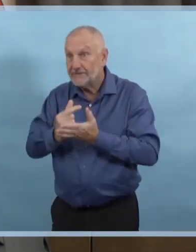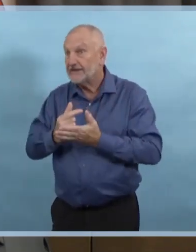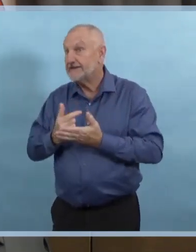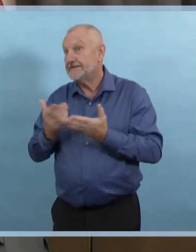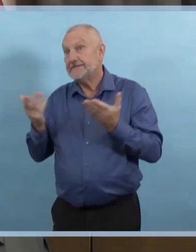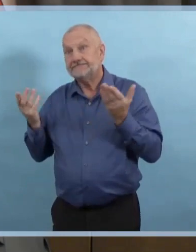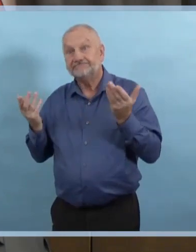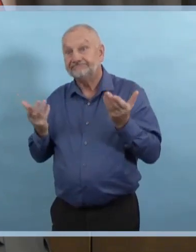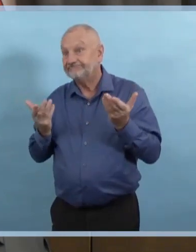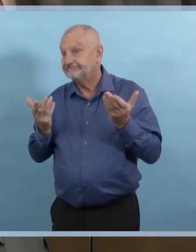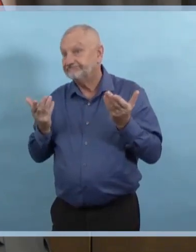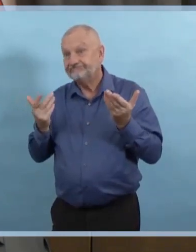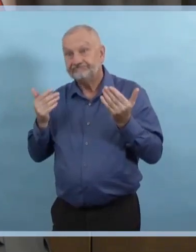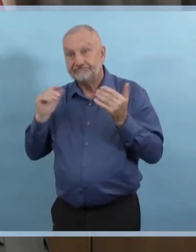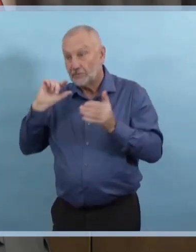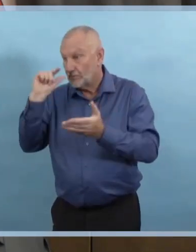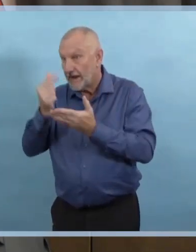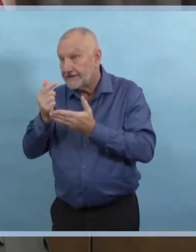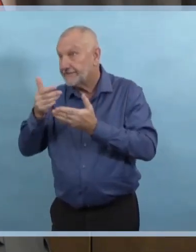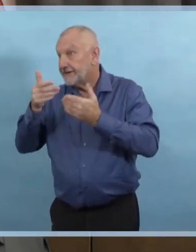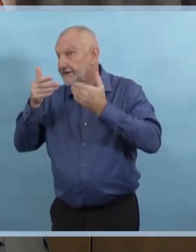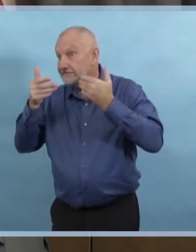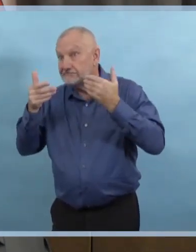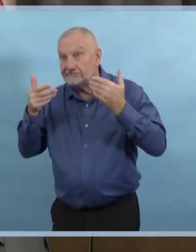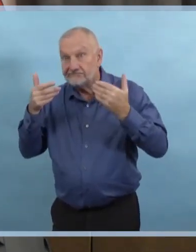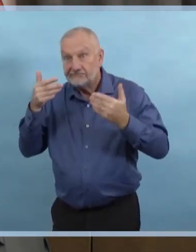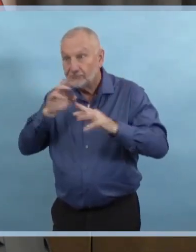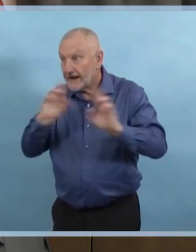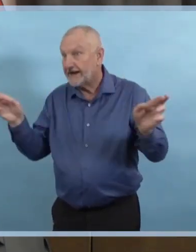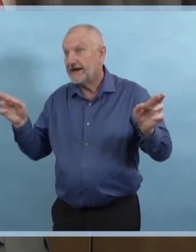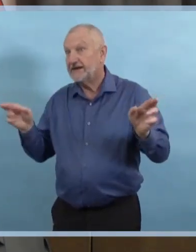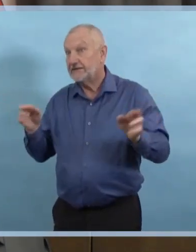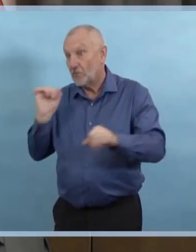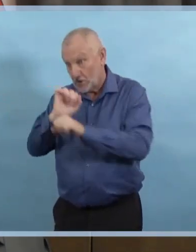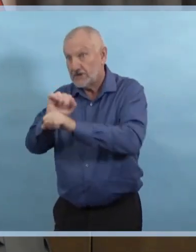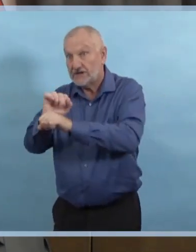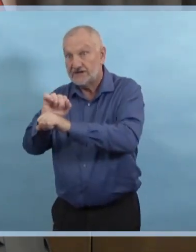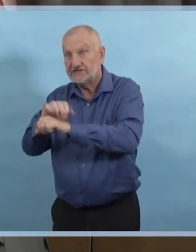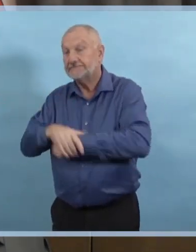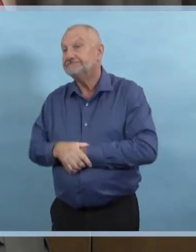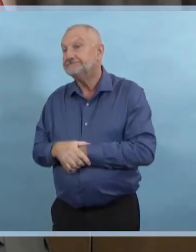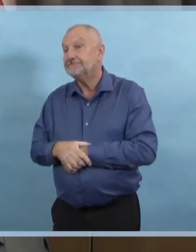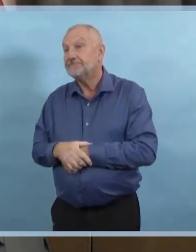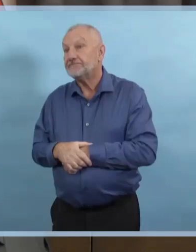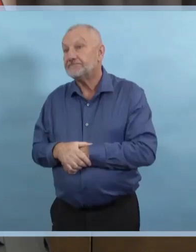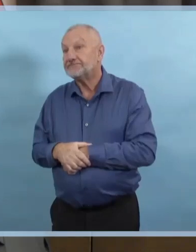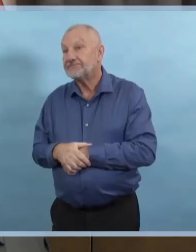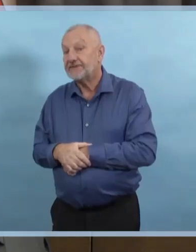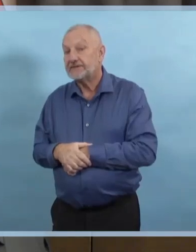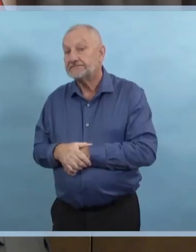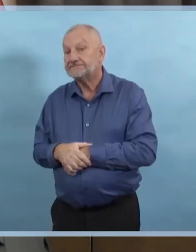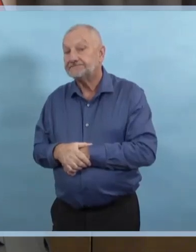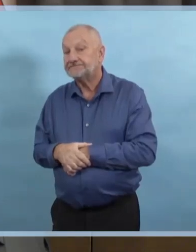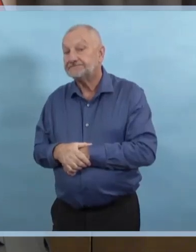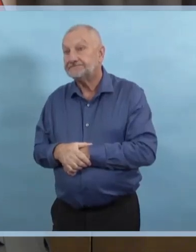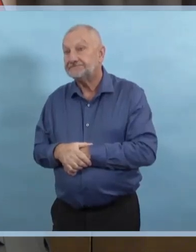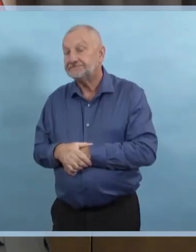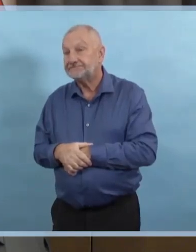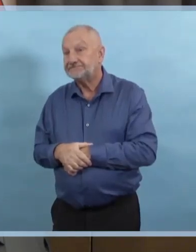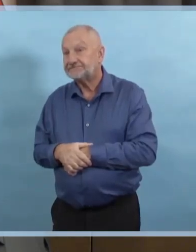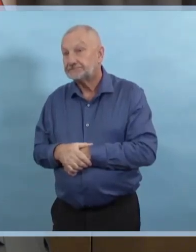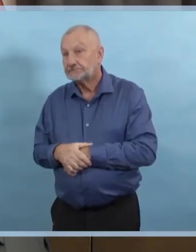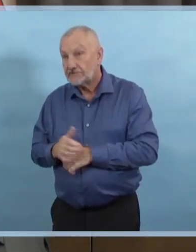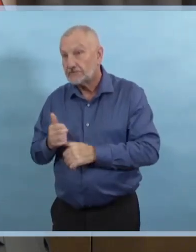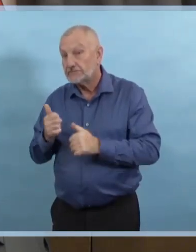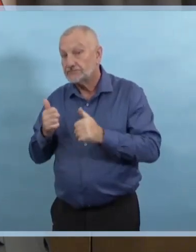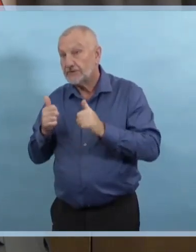Nous avons activement essayé de recruter et de retenir le personnel. Je suis très optimiste par rapport à ça.